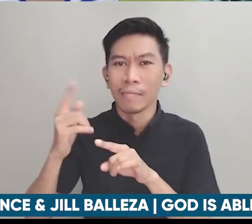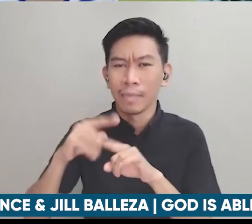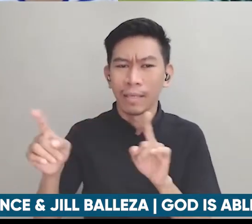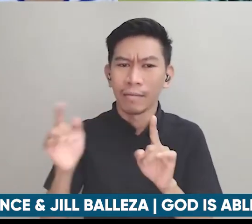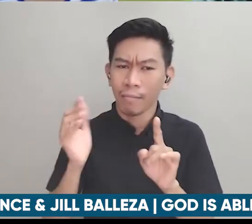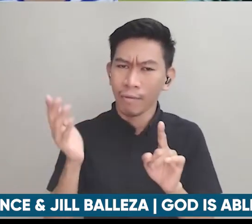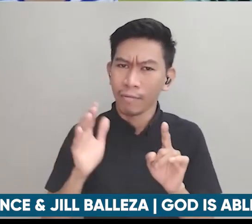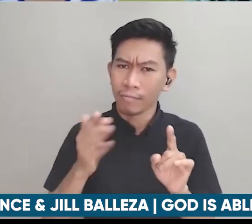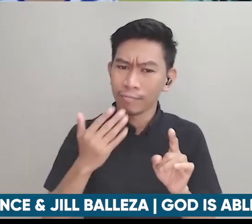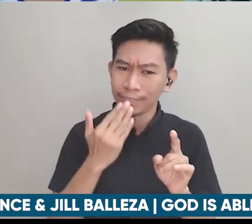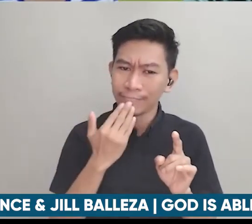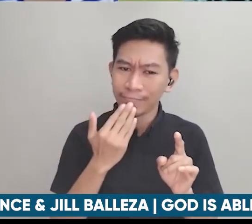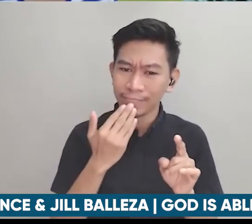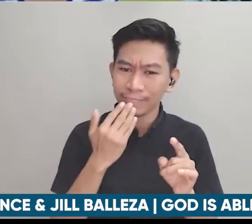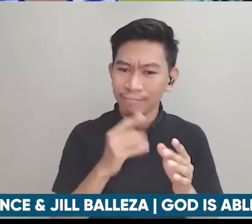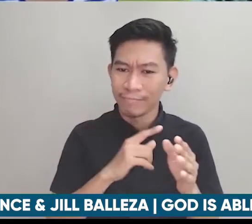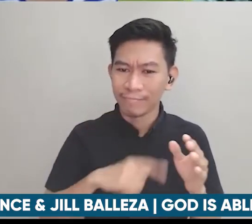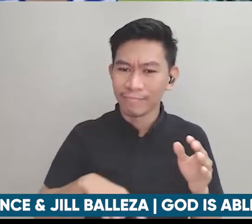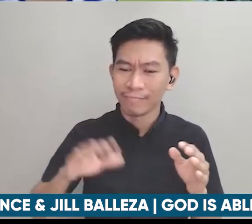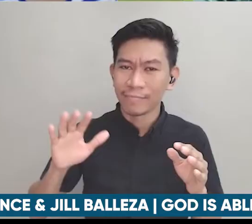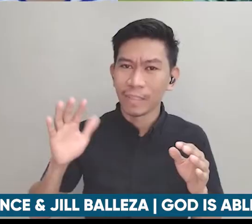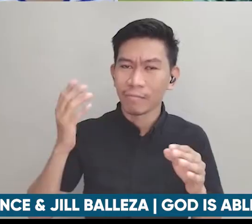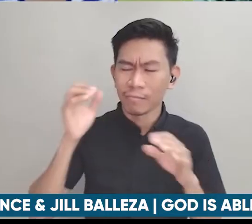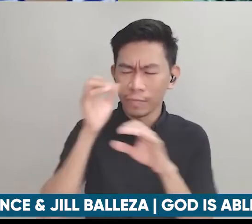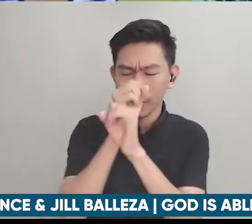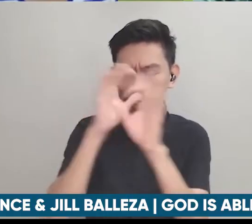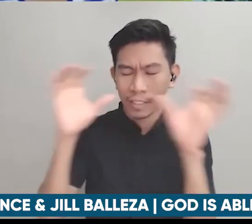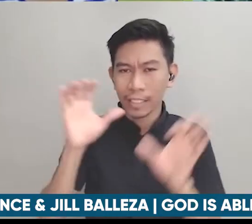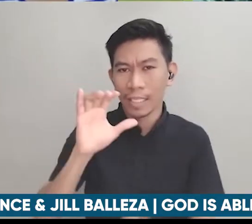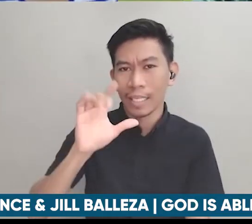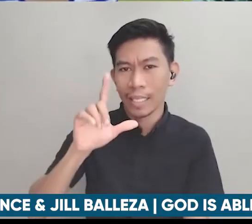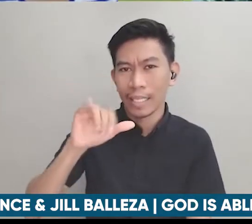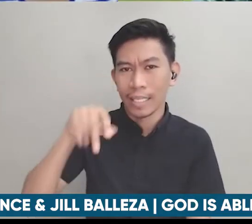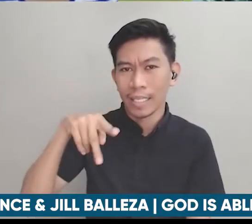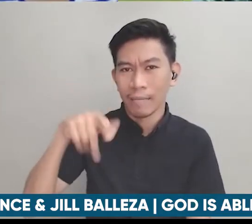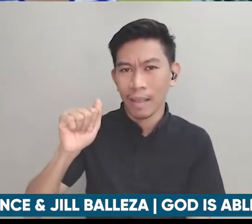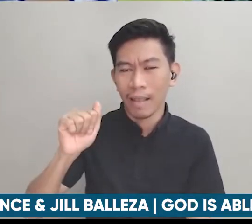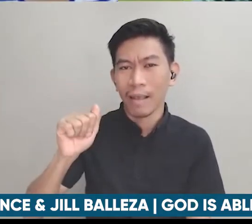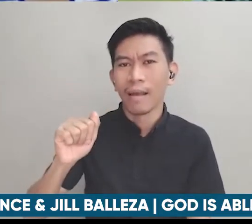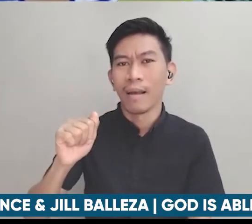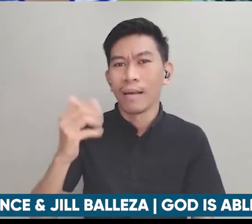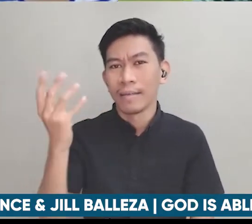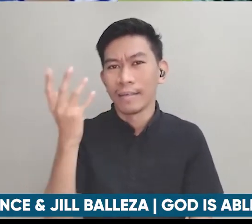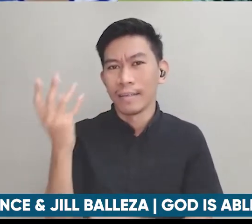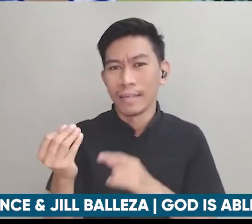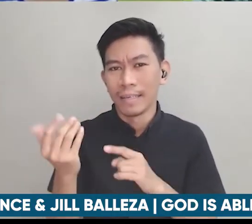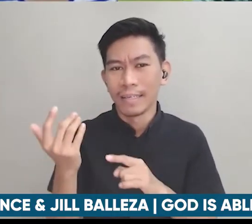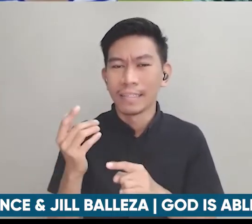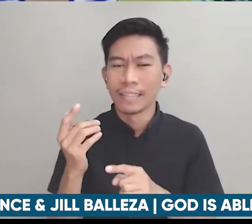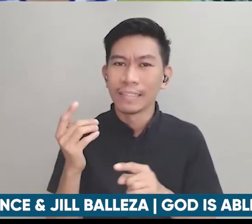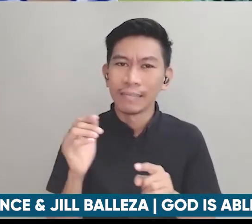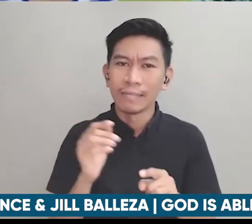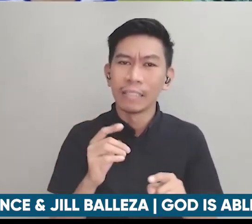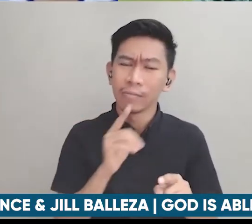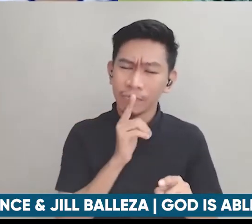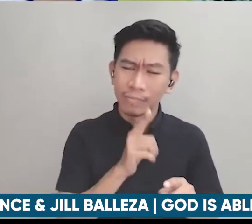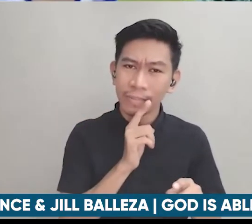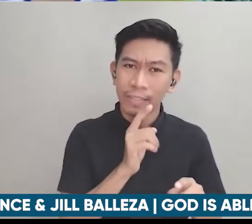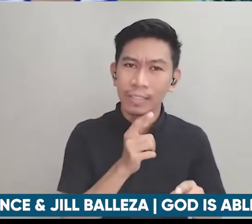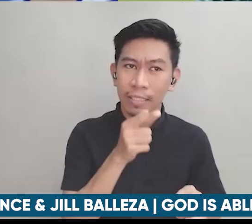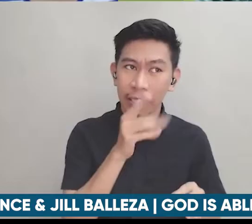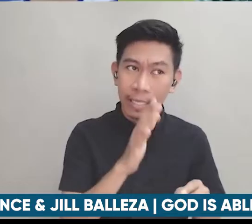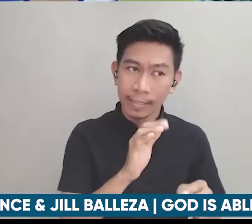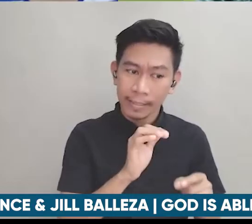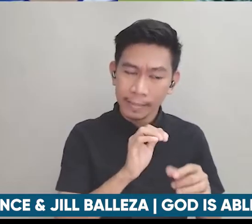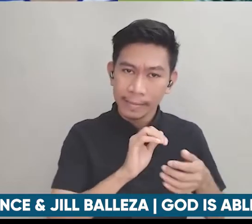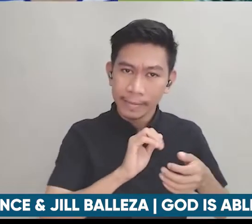community sa Lipa City sa Batangas kasi yun din naman ang heart namin na bawat may kapansanang na bless ni Lord through God is able ay